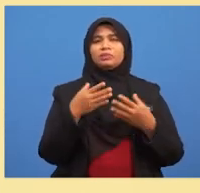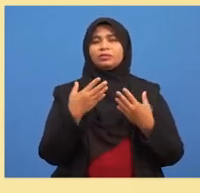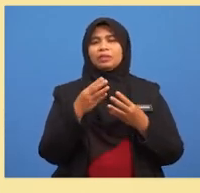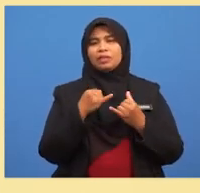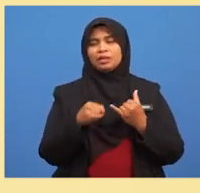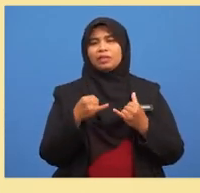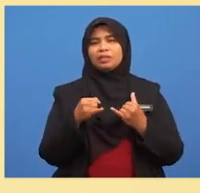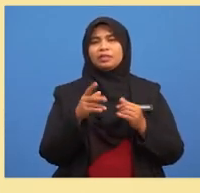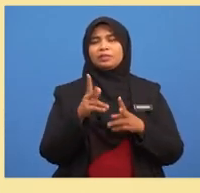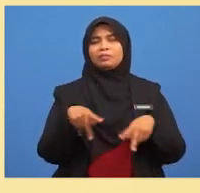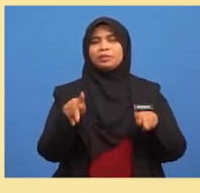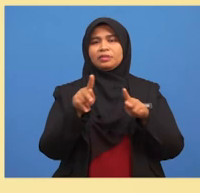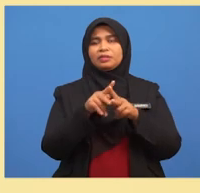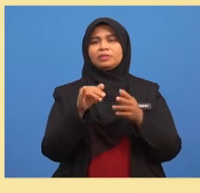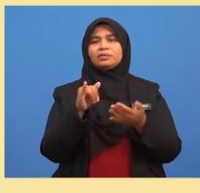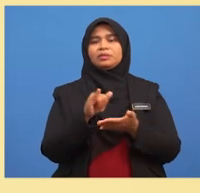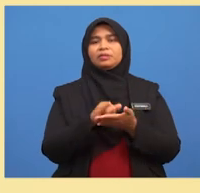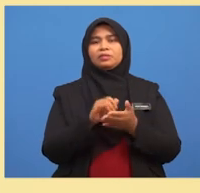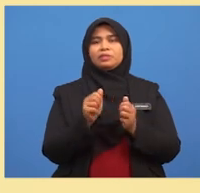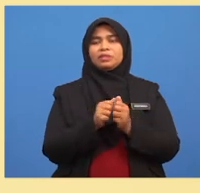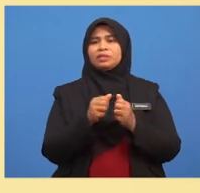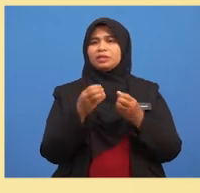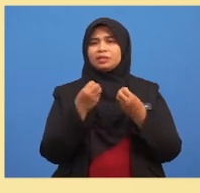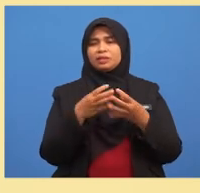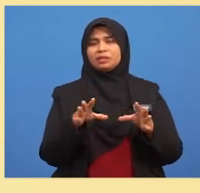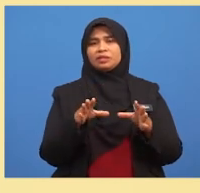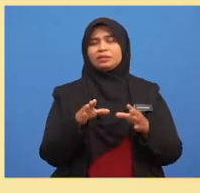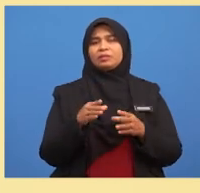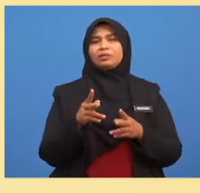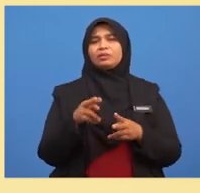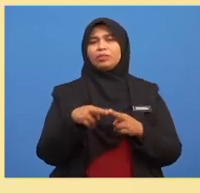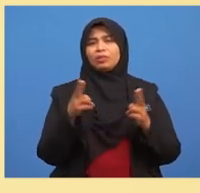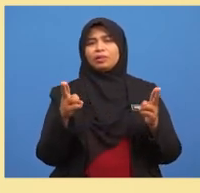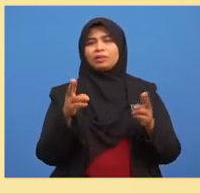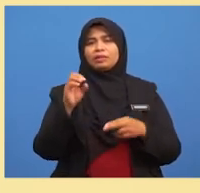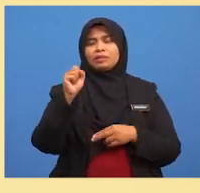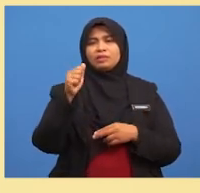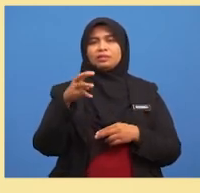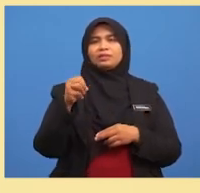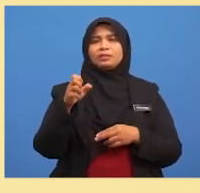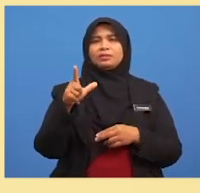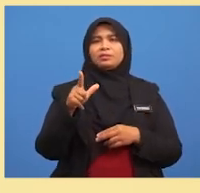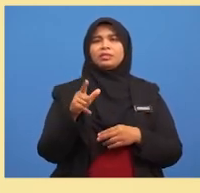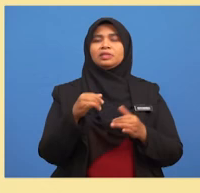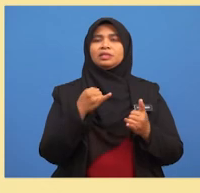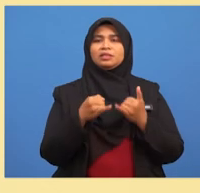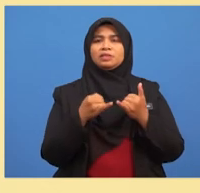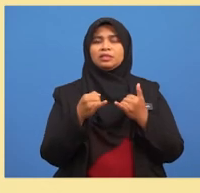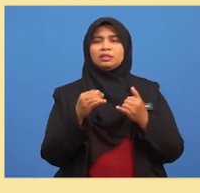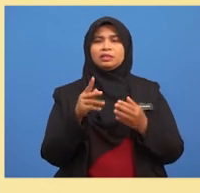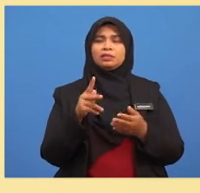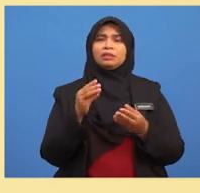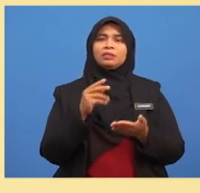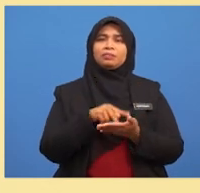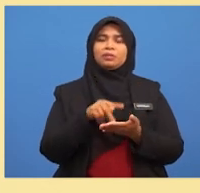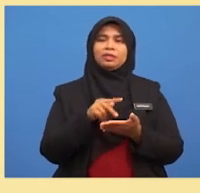dengan jumlah kesudahan dalam ruang sampel Jika bilangan kesudahan yang sama boleh